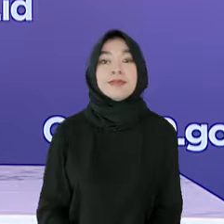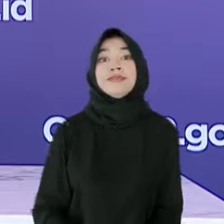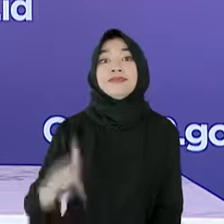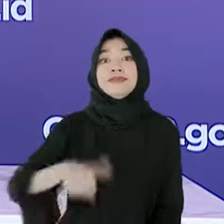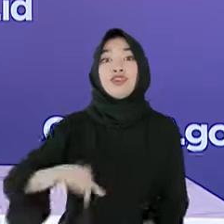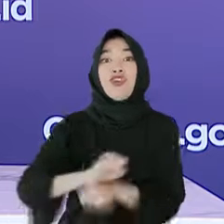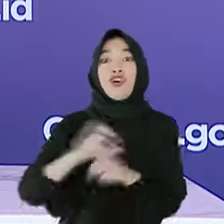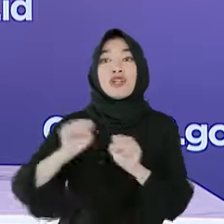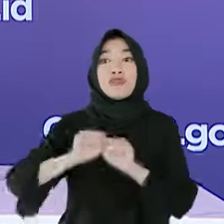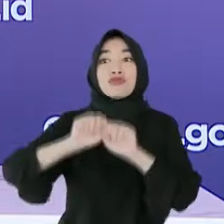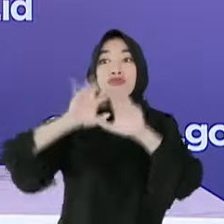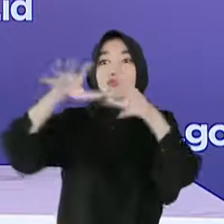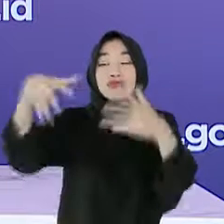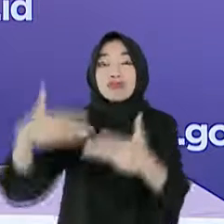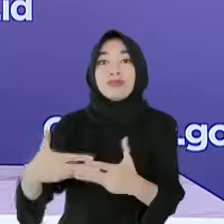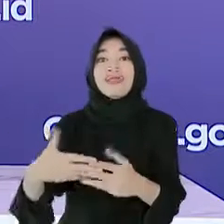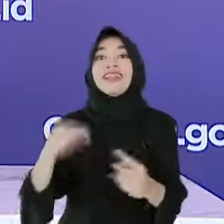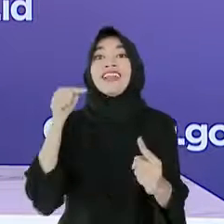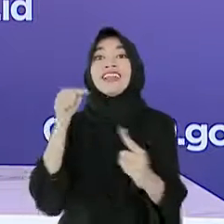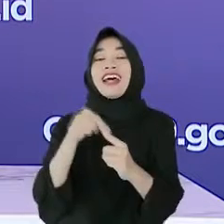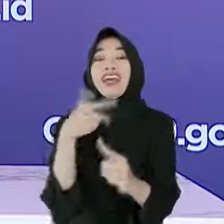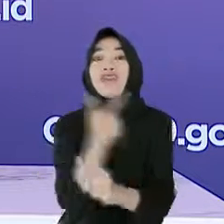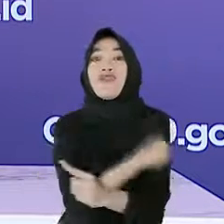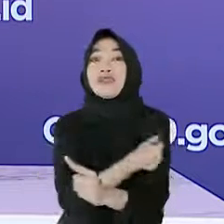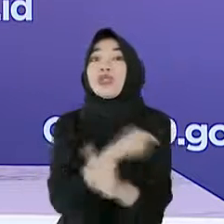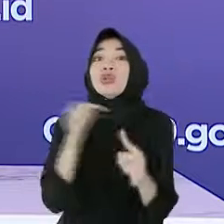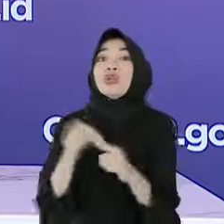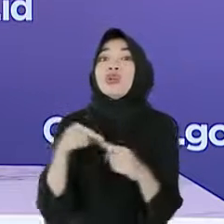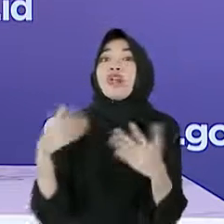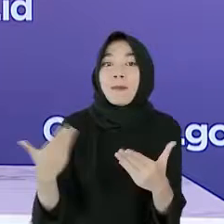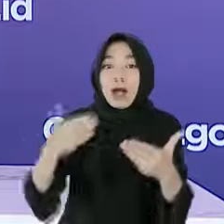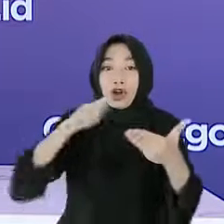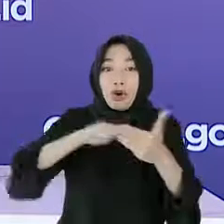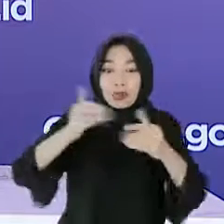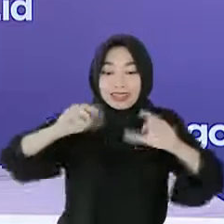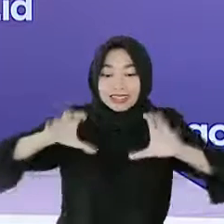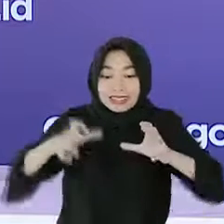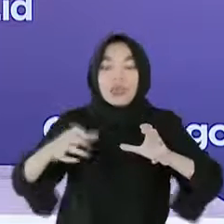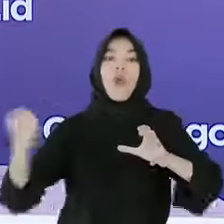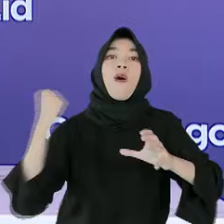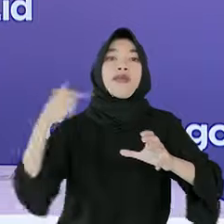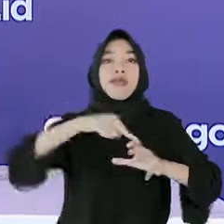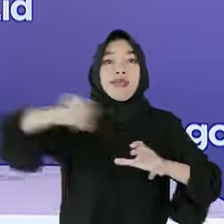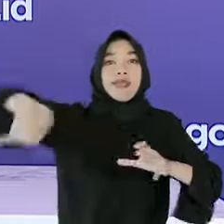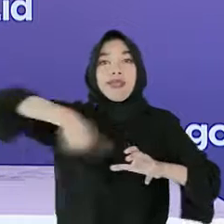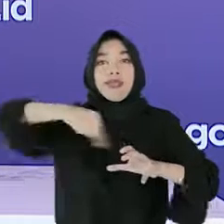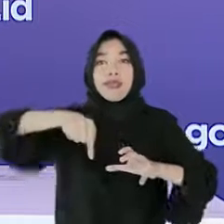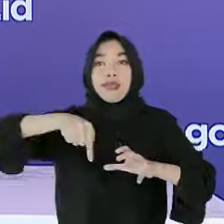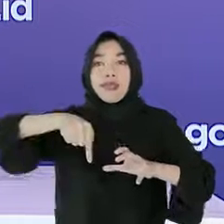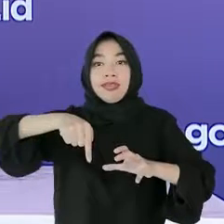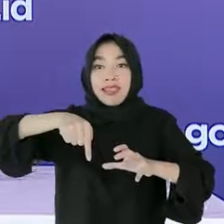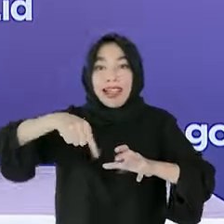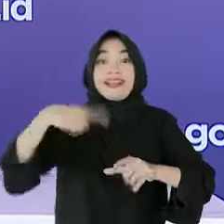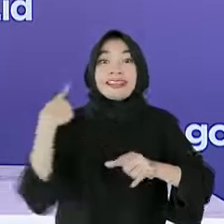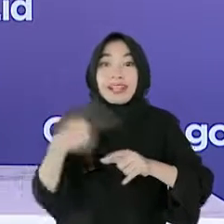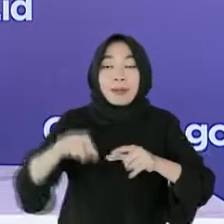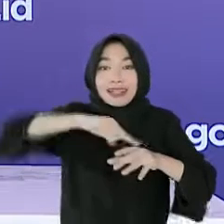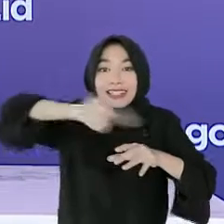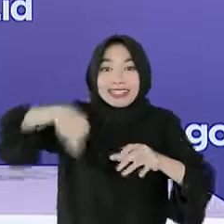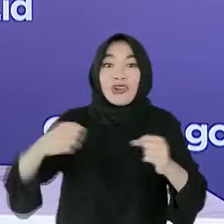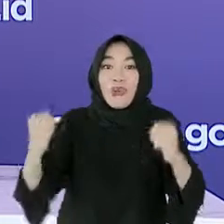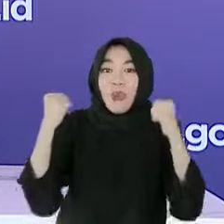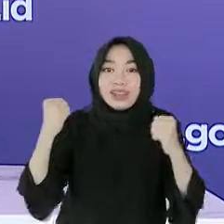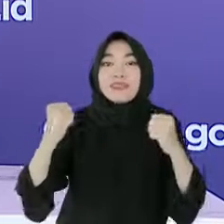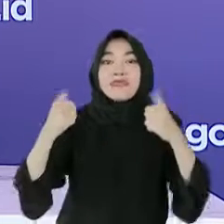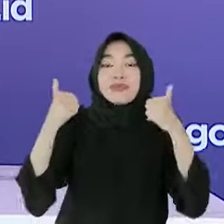masa pandemi adalah untuk membentuk kekebalan komunitas. Kekebalan komunitas baru dapat terbentuk dengan